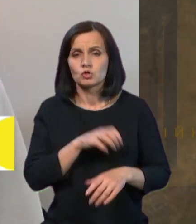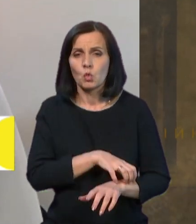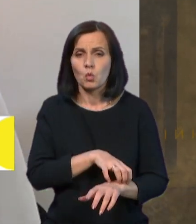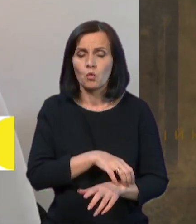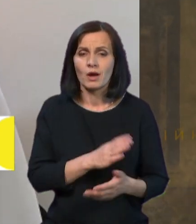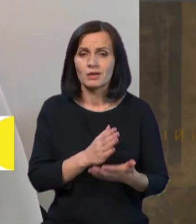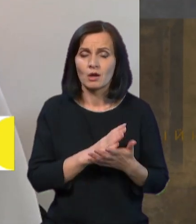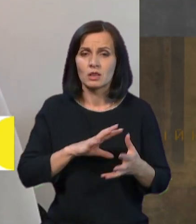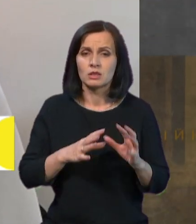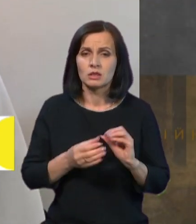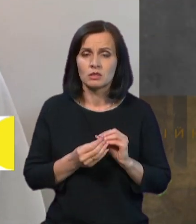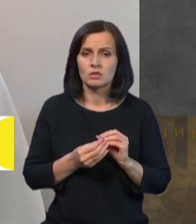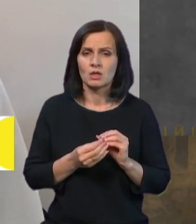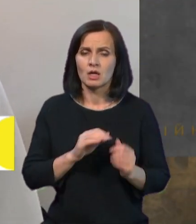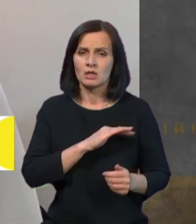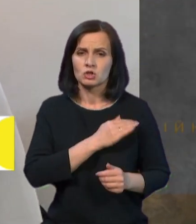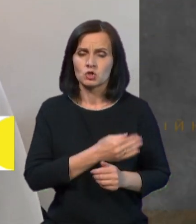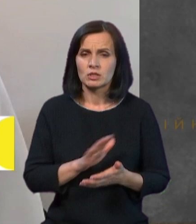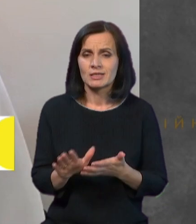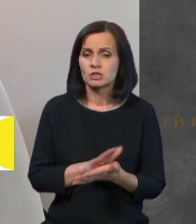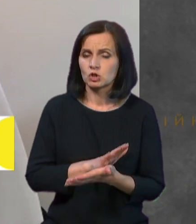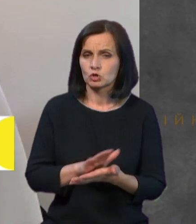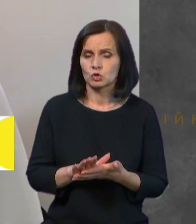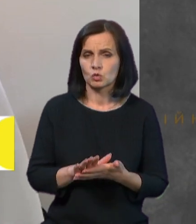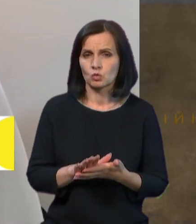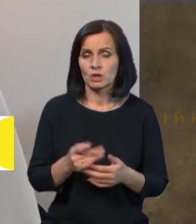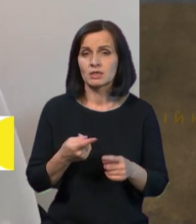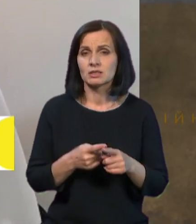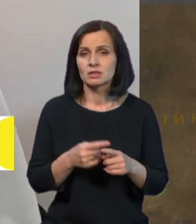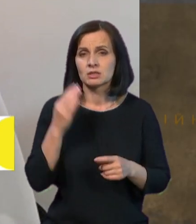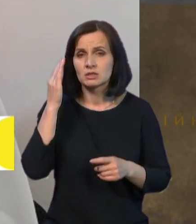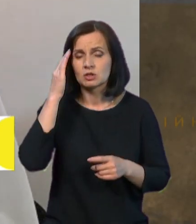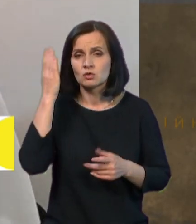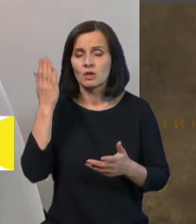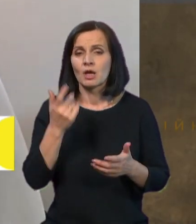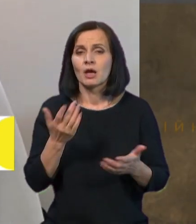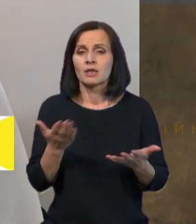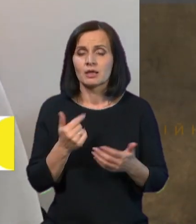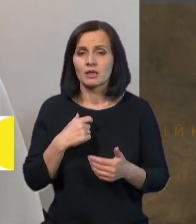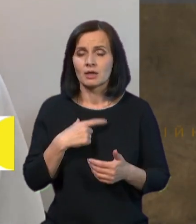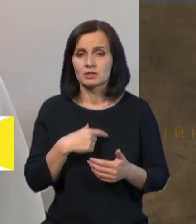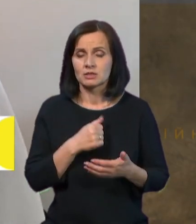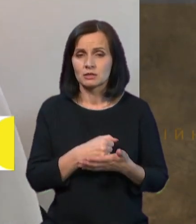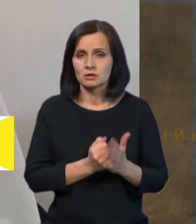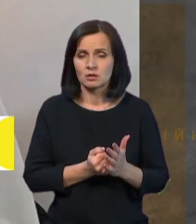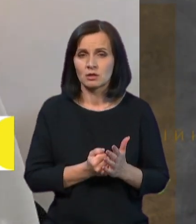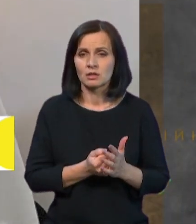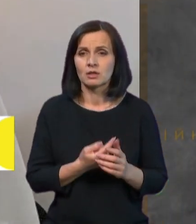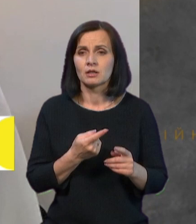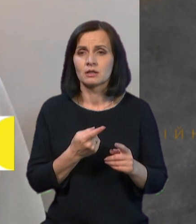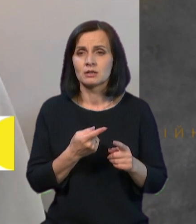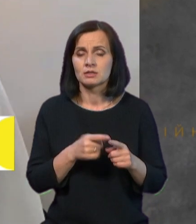є наслідком надмірної чистоти, це теорія, яка себе відтвердила, і це теорія, на яку треба